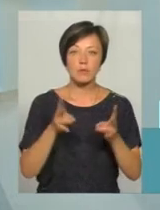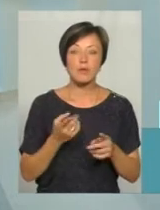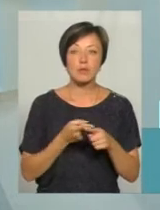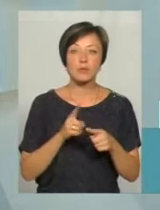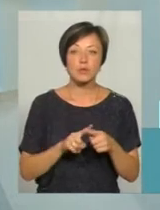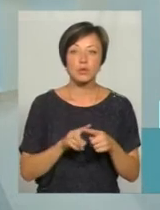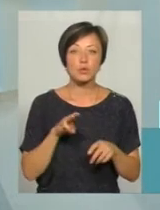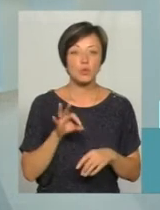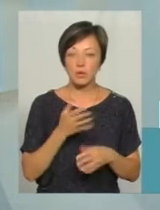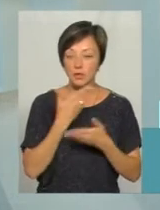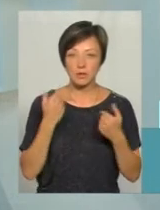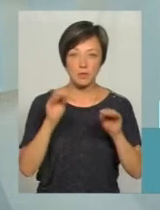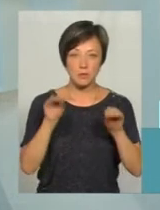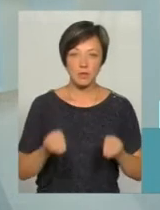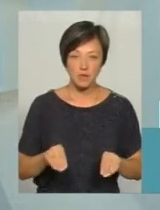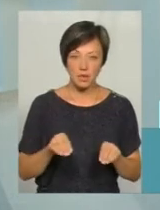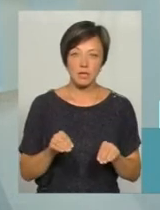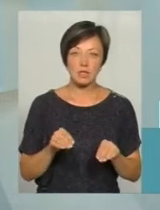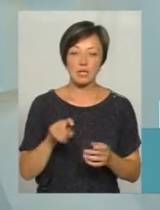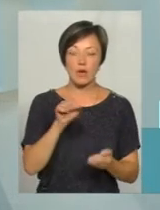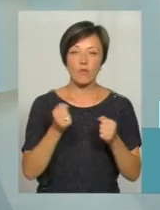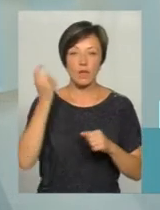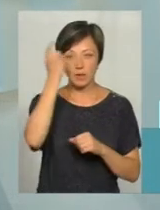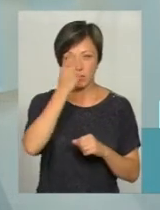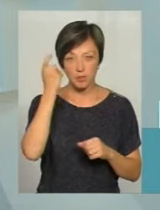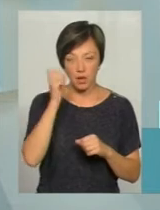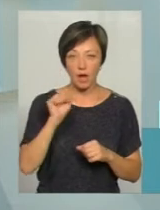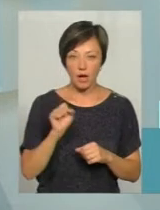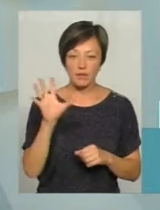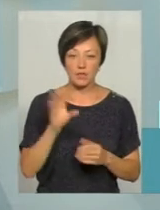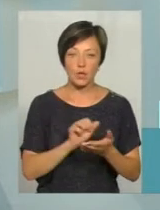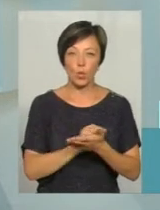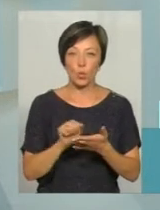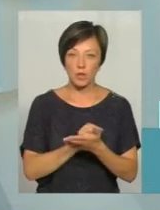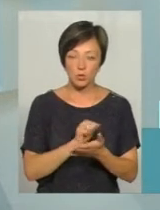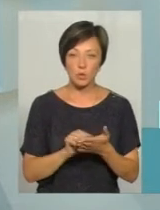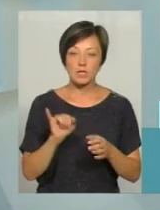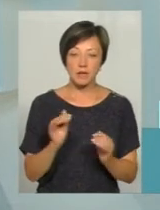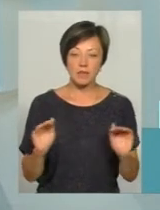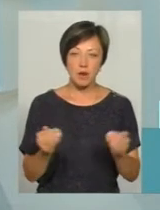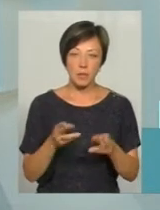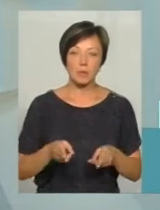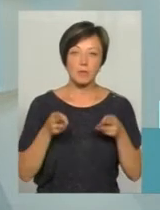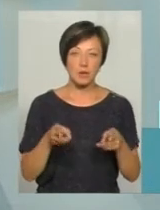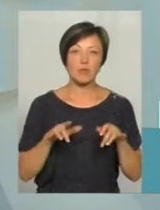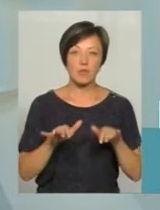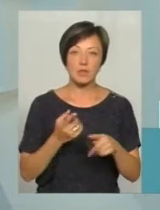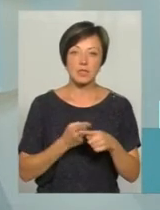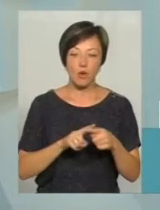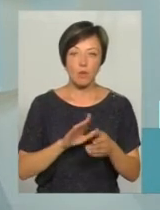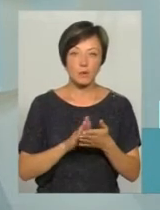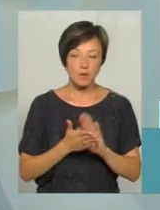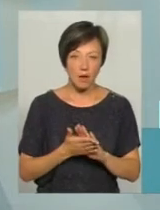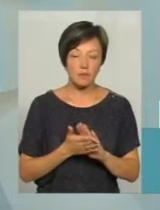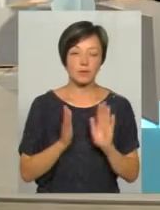то не складаються матеріали саме за керування на підпитку, а все документується і в рамках кримінального провадження це буде вже як обставина,